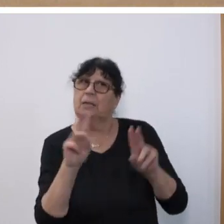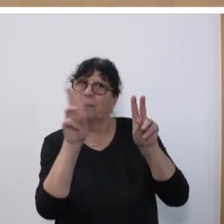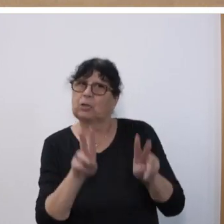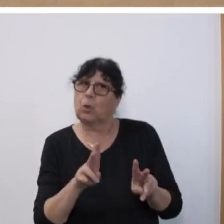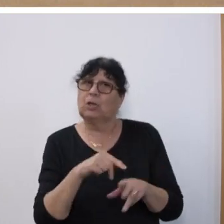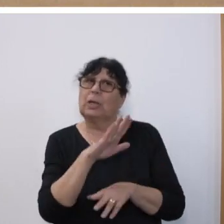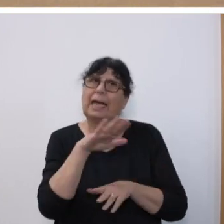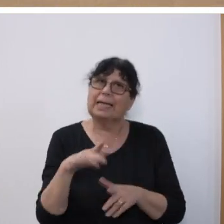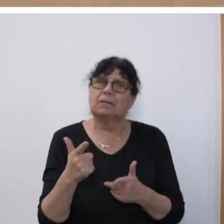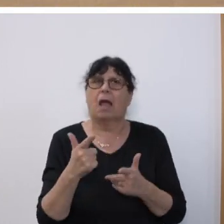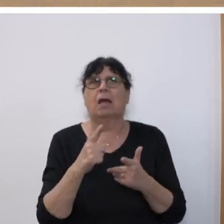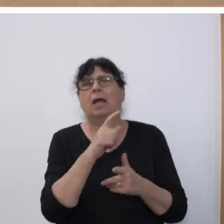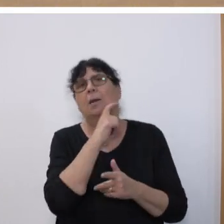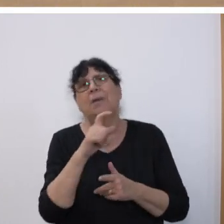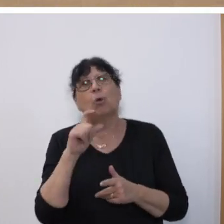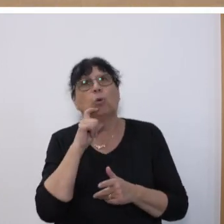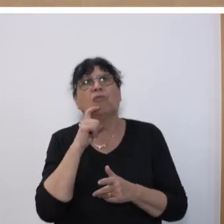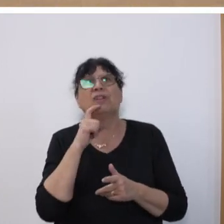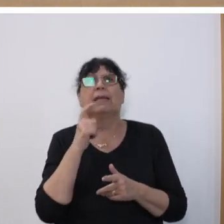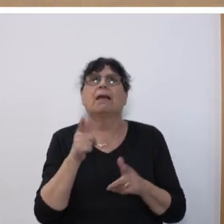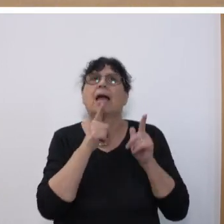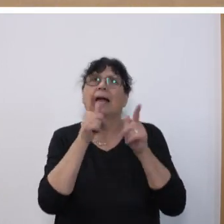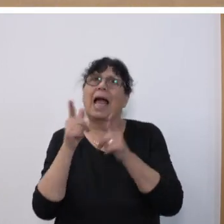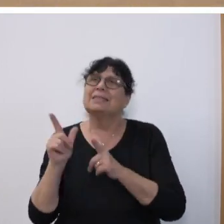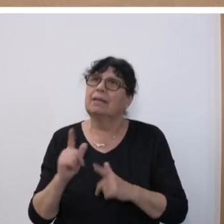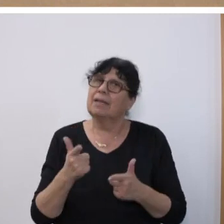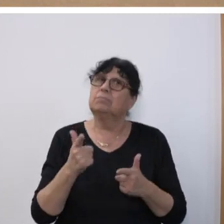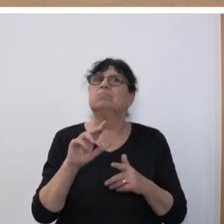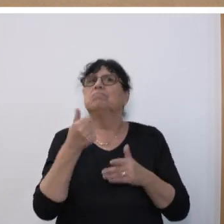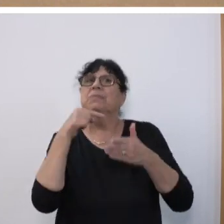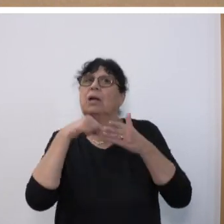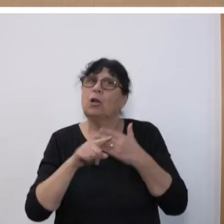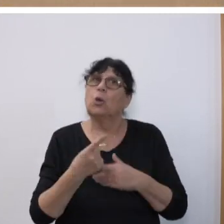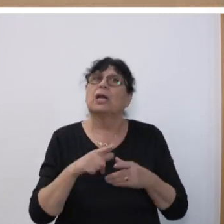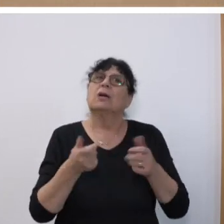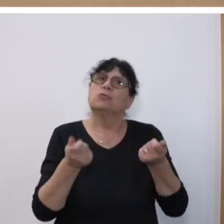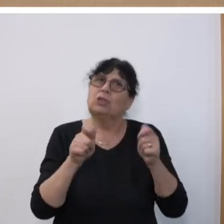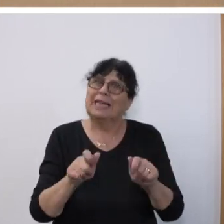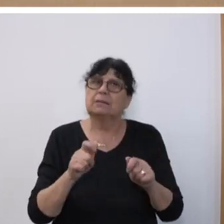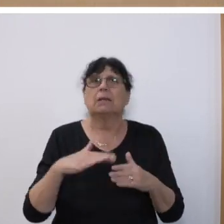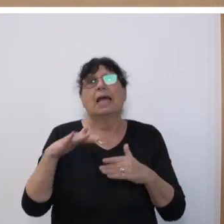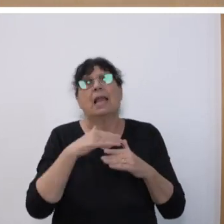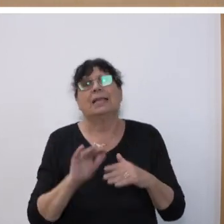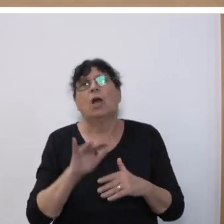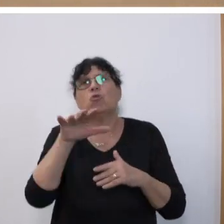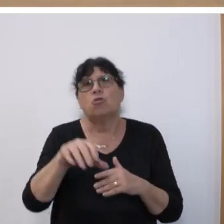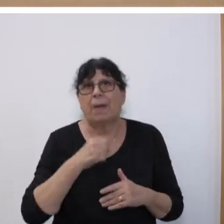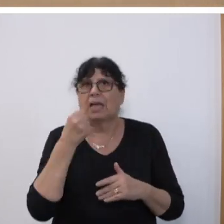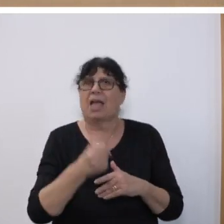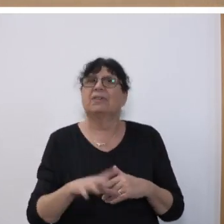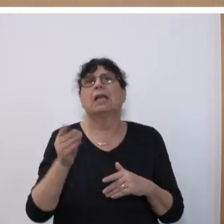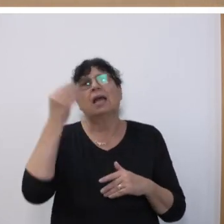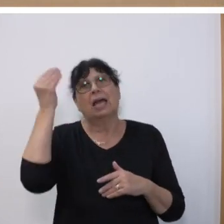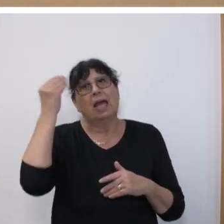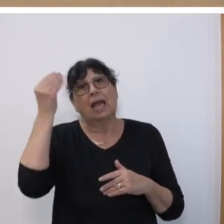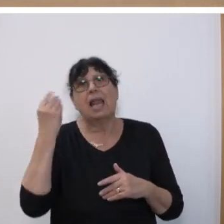von Kindern von sogenannten beruflich Reisenden, schließen wir eine Lücke, indem wir das länderübergreifende Lernmanagementsystem DICLU,